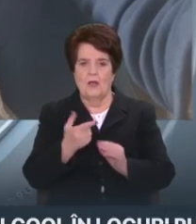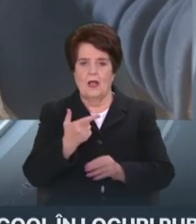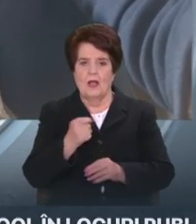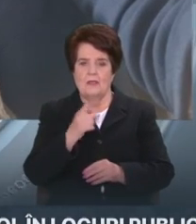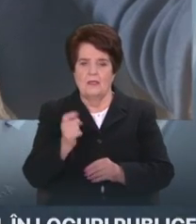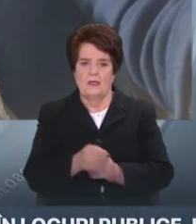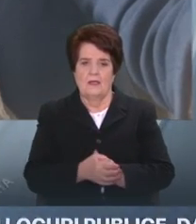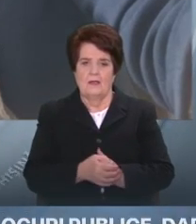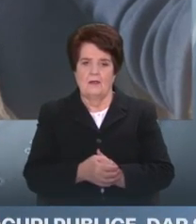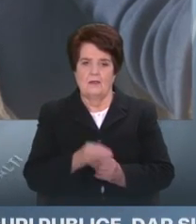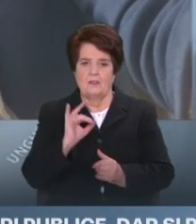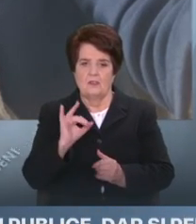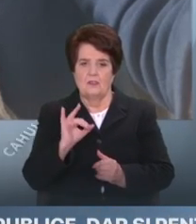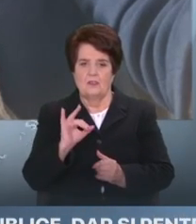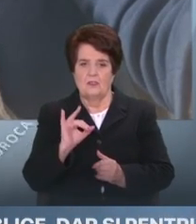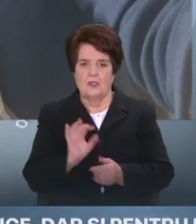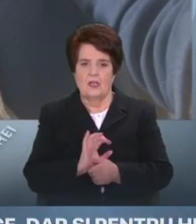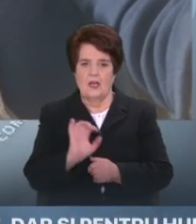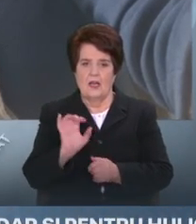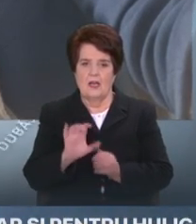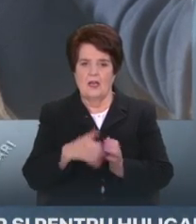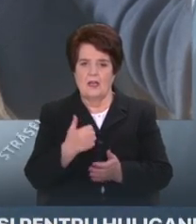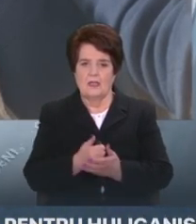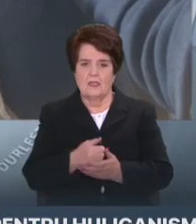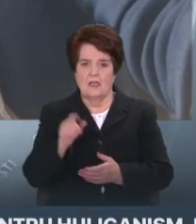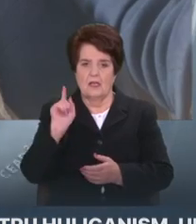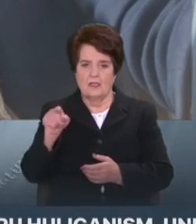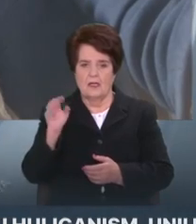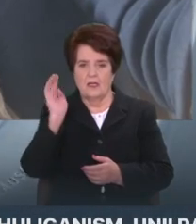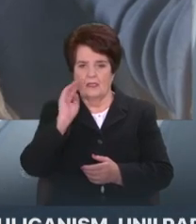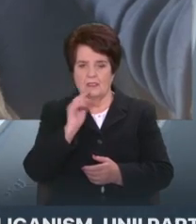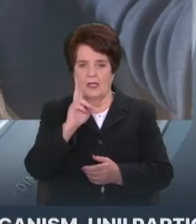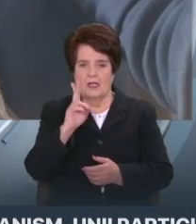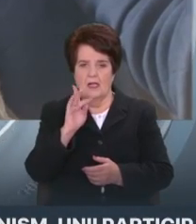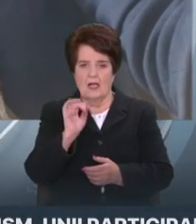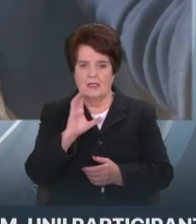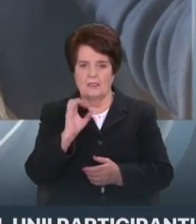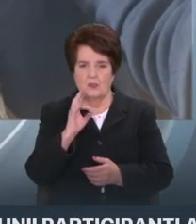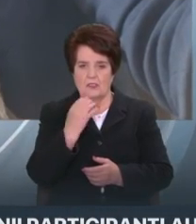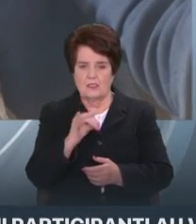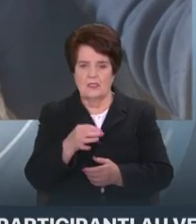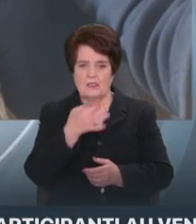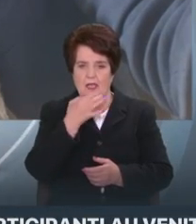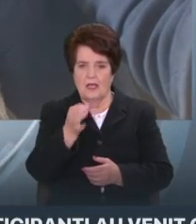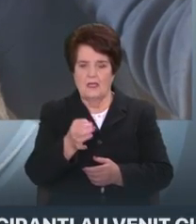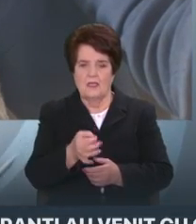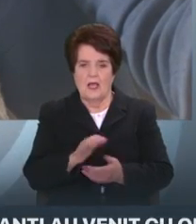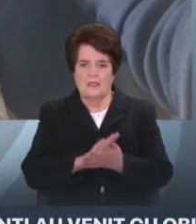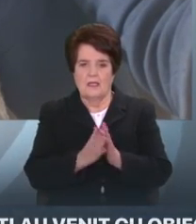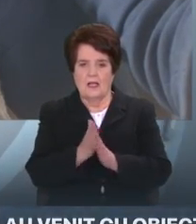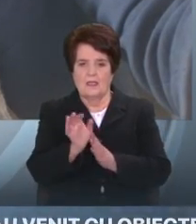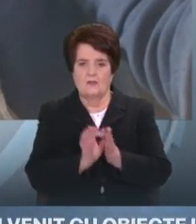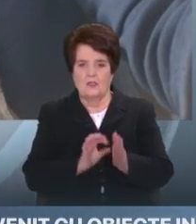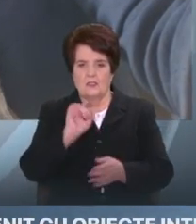liderul de la Tiraspol Krasnosevski a anunțat despre acea stare de urgență